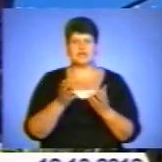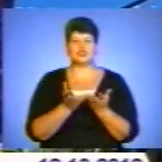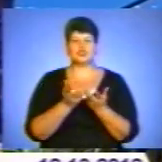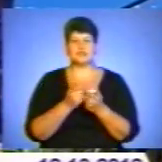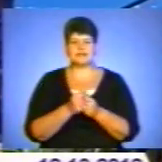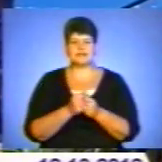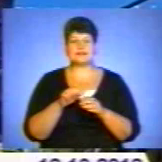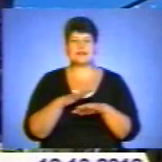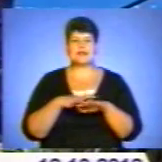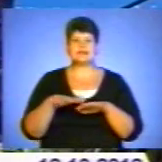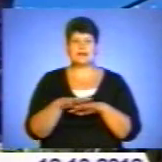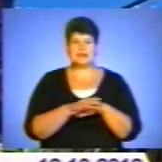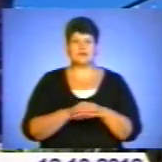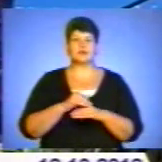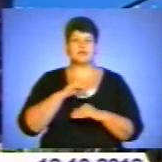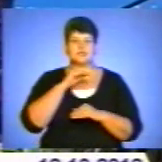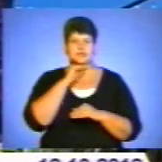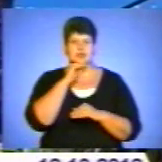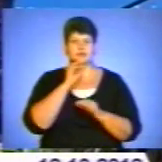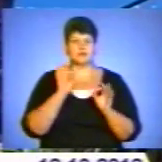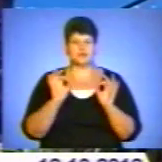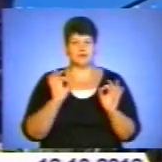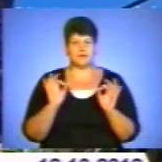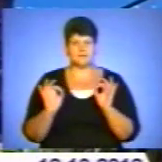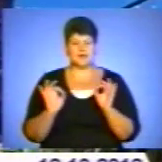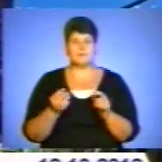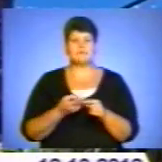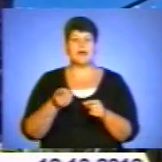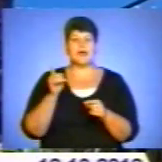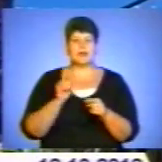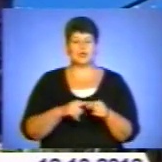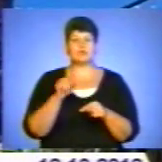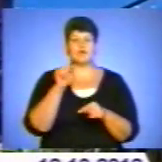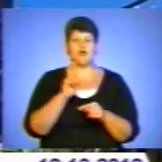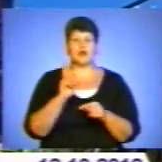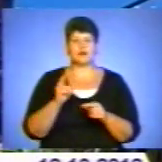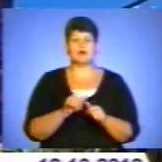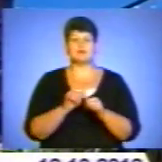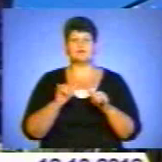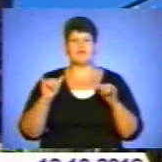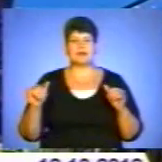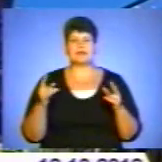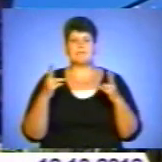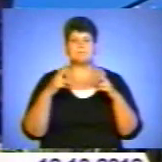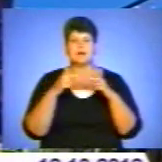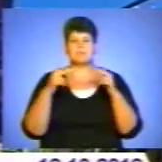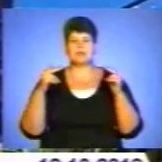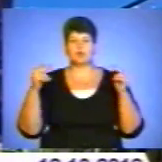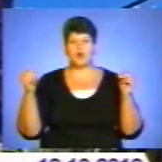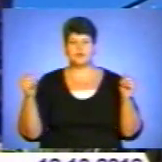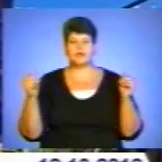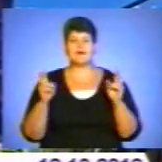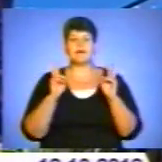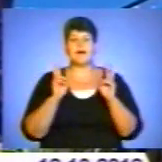достаточна. І тому от того, як розвивається Дніпропетровщина, як в